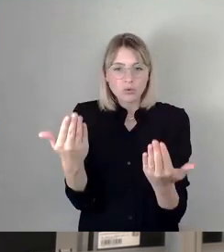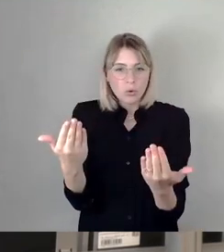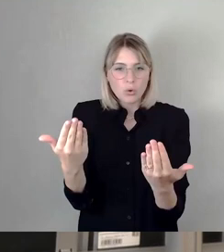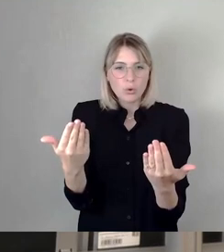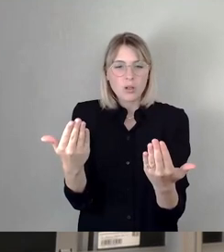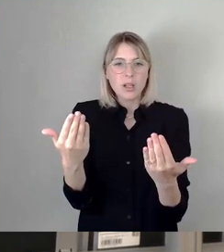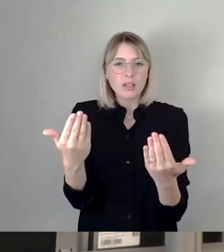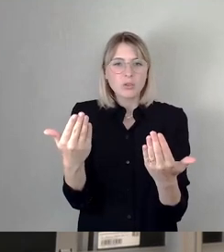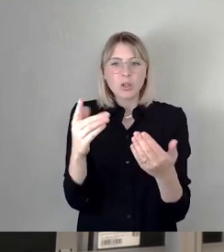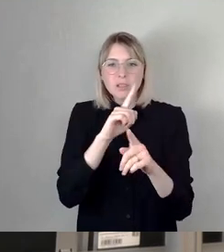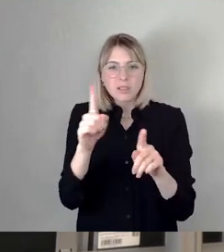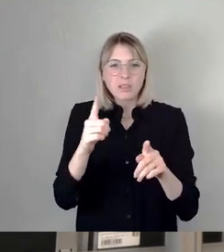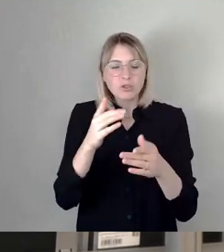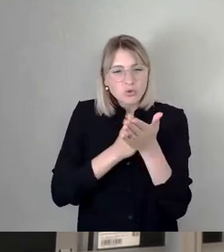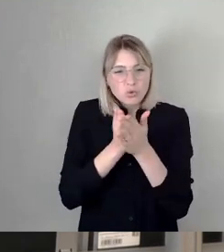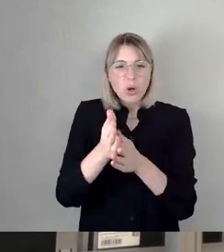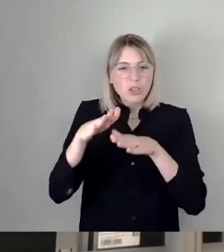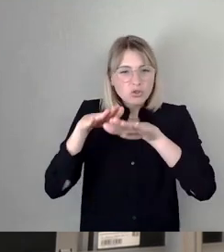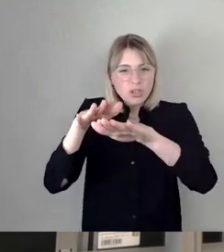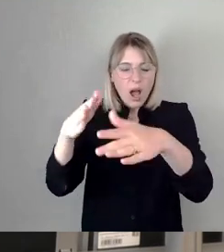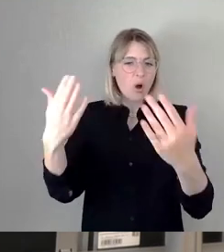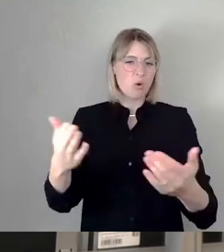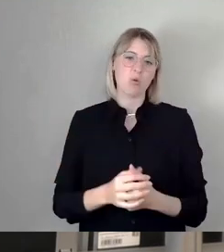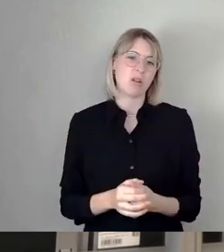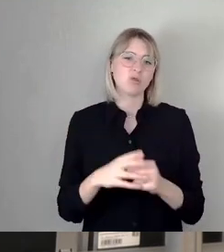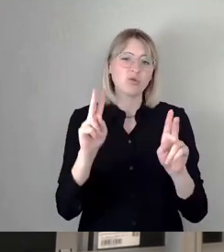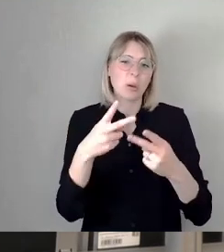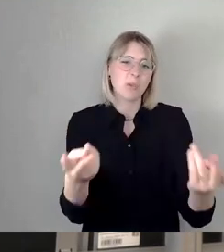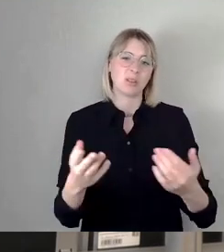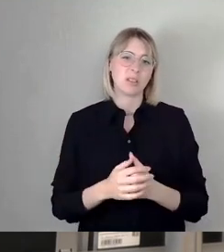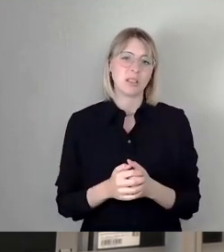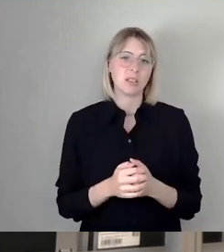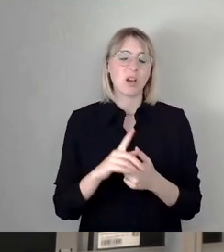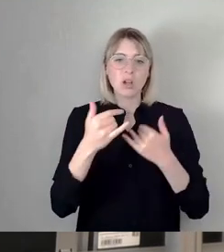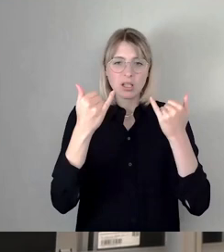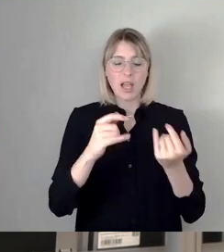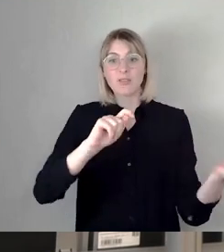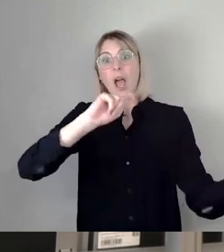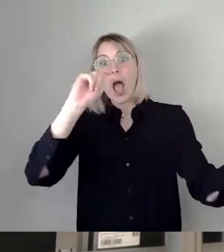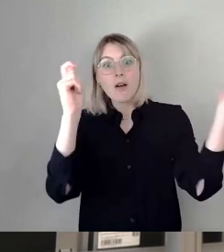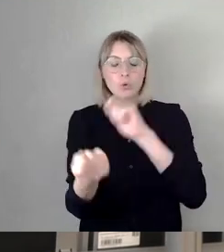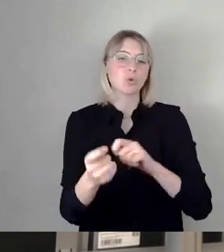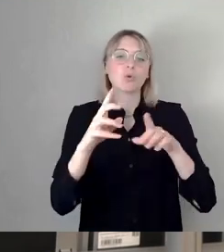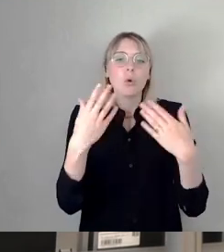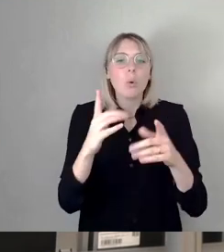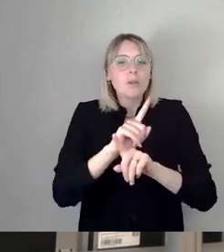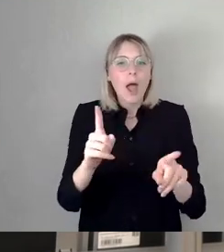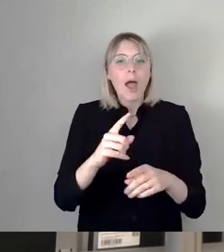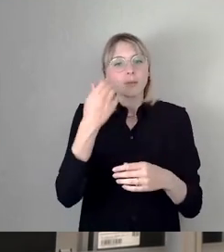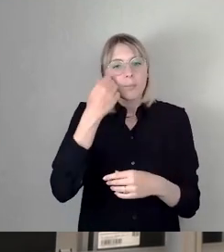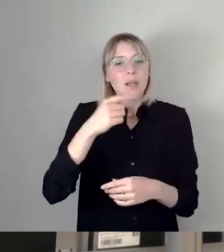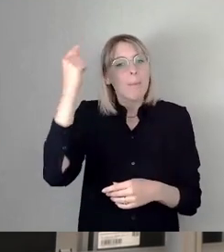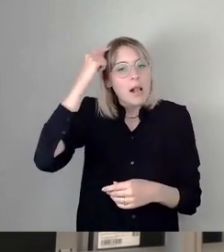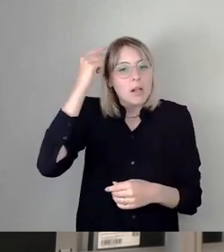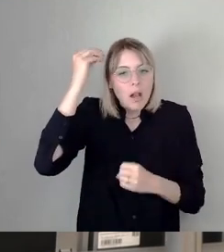Dauerstau, das ist doch nicht so, dass wir da irgendwie anfangen, die Revolution auszurufen. Machen Sie doch mal Ihr Hirn an oder hören Sie